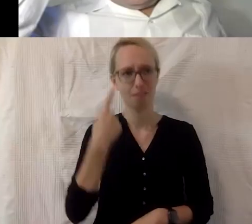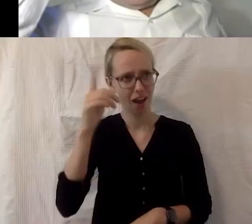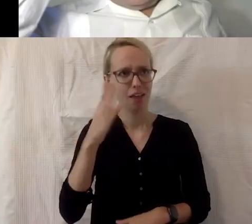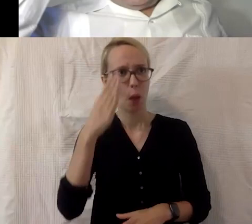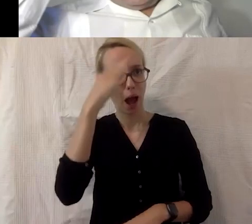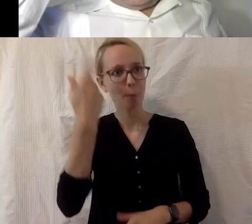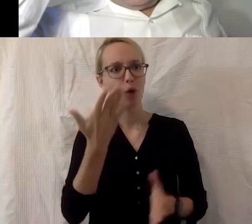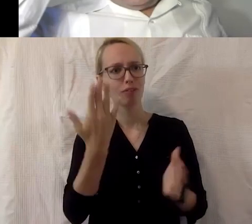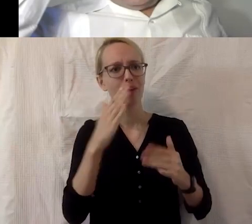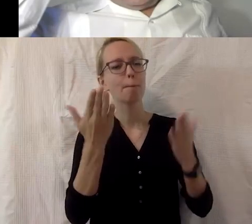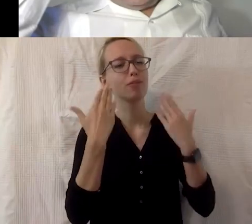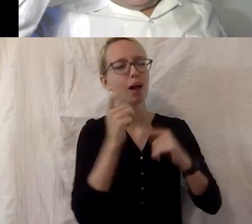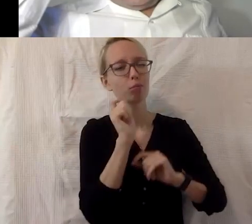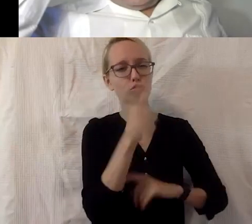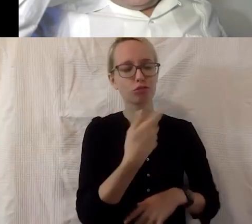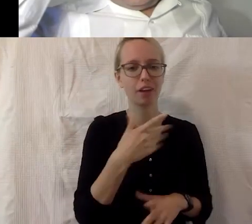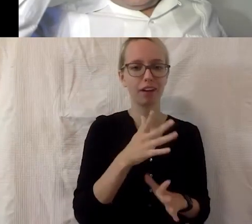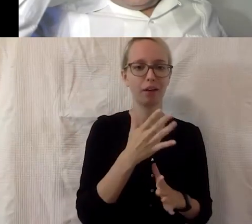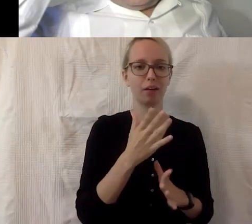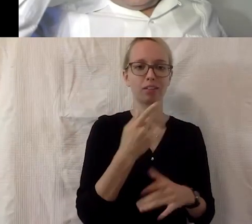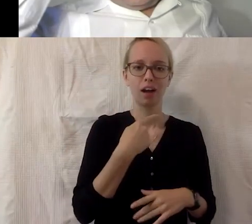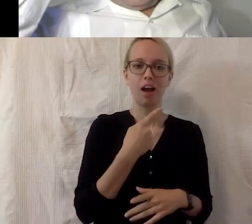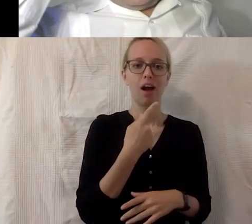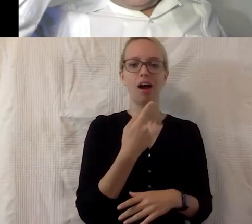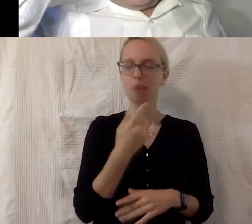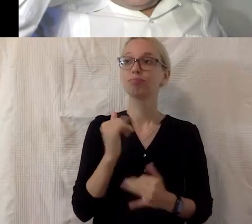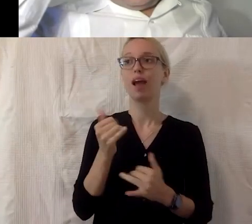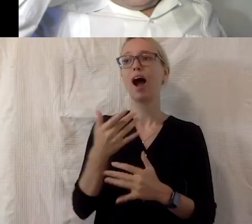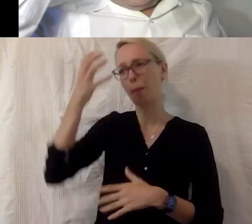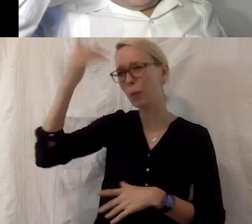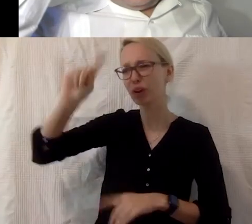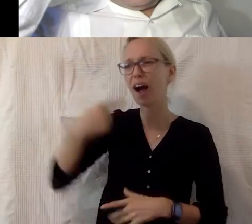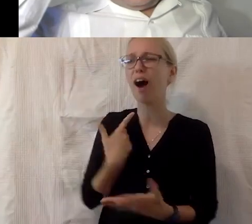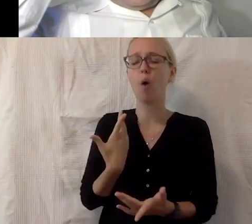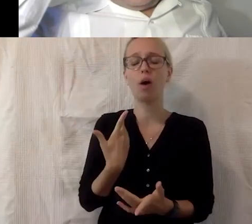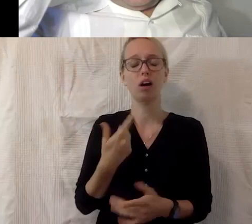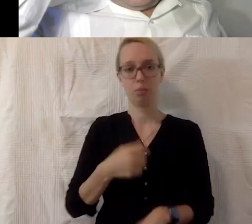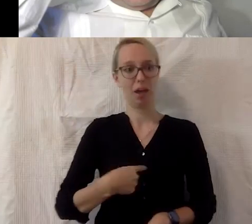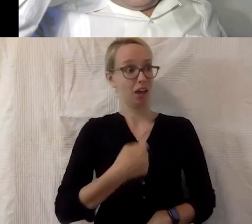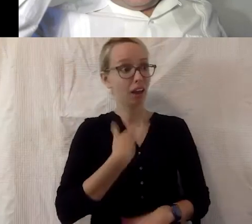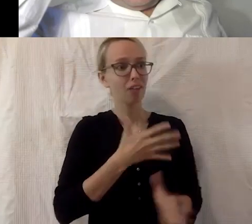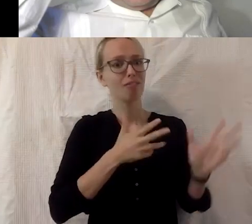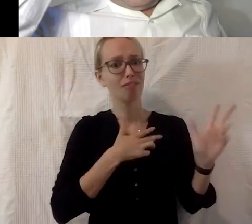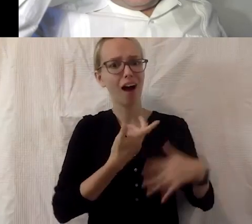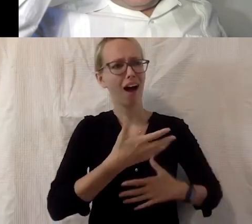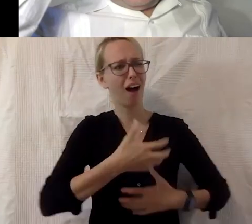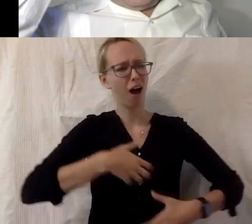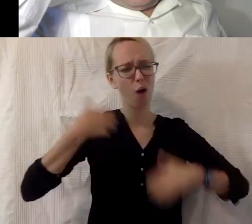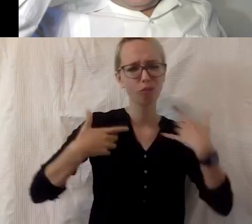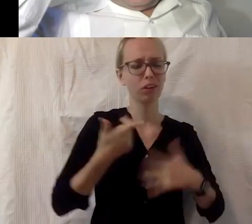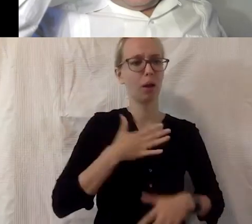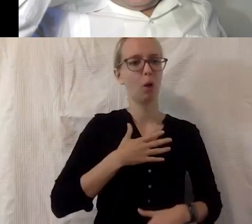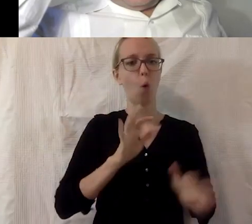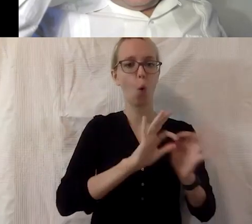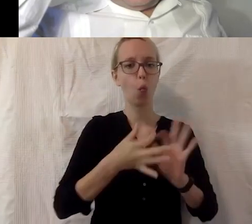Ja, München auch. Ich hätte es mega gefunden in Deutschland. Ja, und ich muss dir sagen, ich habe mich total aufgeregt, auch über die Olympiakampagne in meiner Stadt,